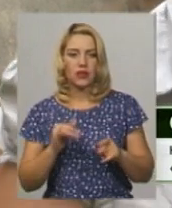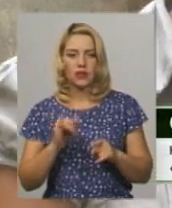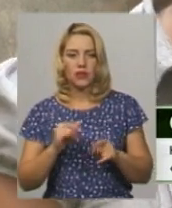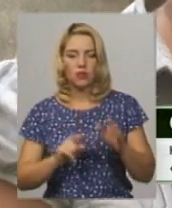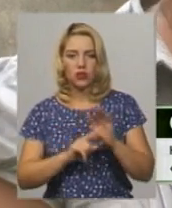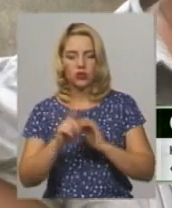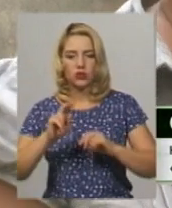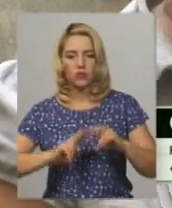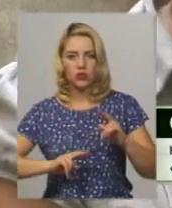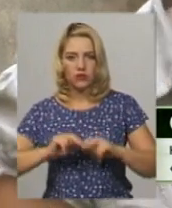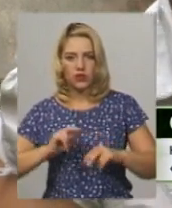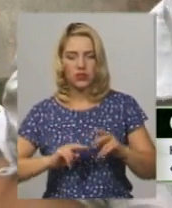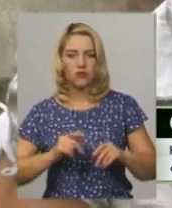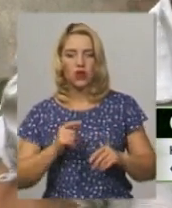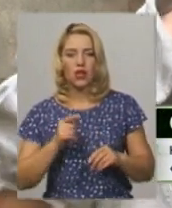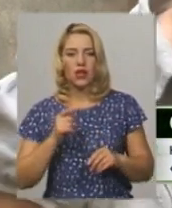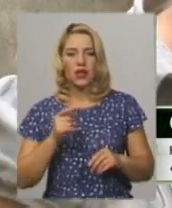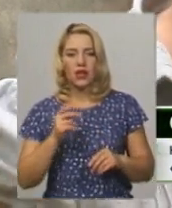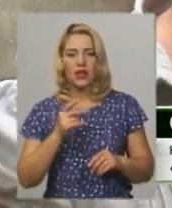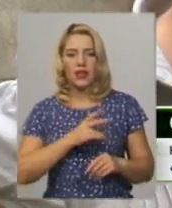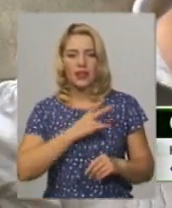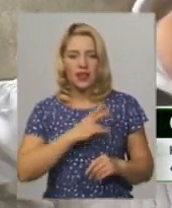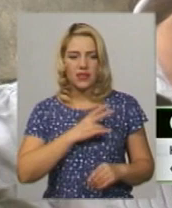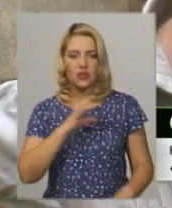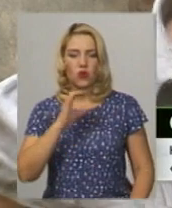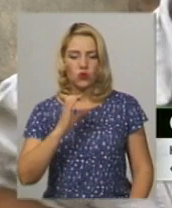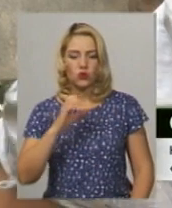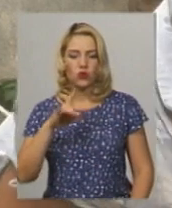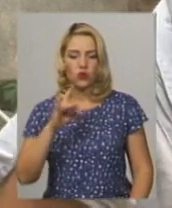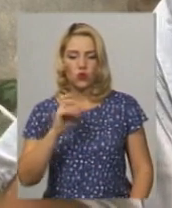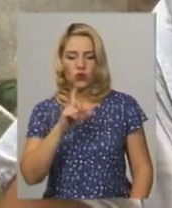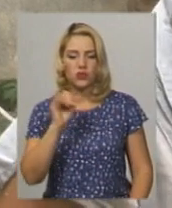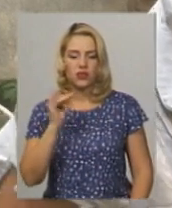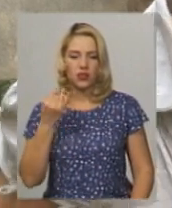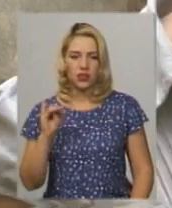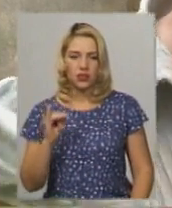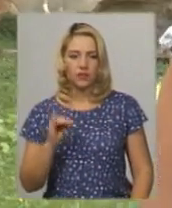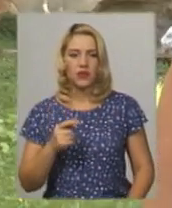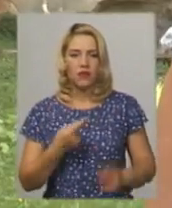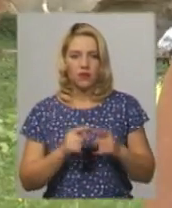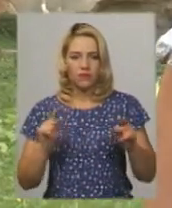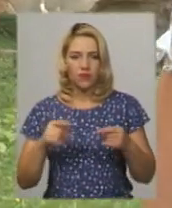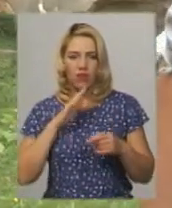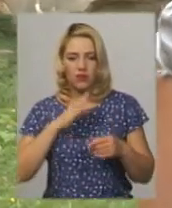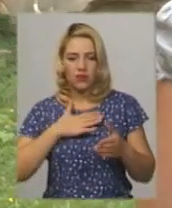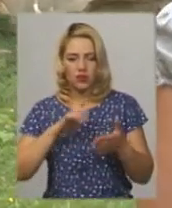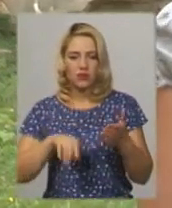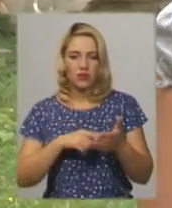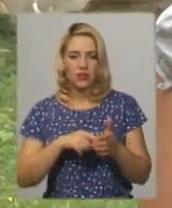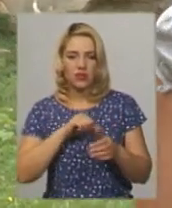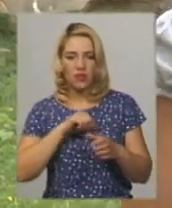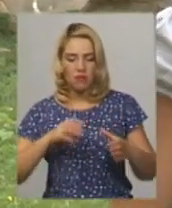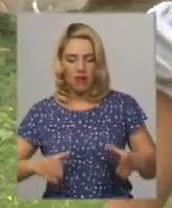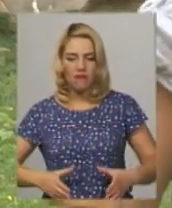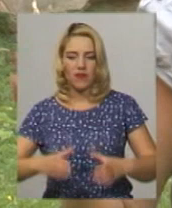Почалося будівництво князем Василем Костянтином Остроським, будівничим нашого міста. Сама вежа – це типова волинська